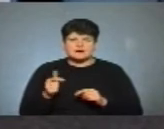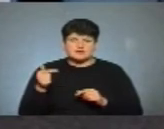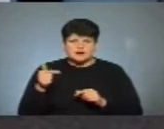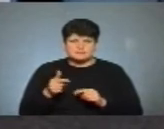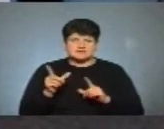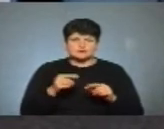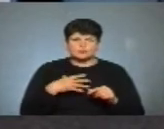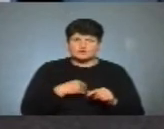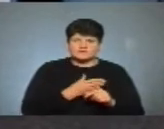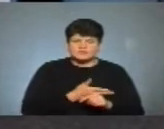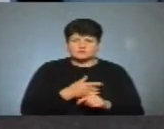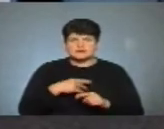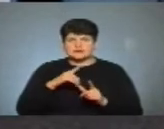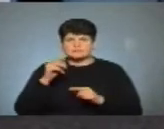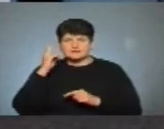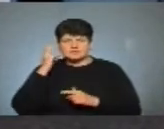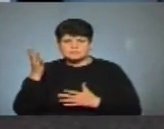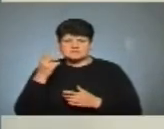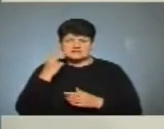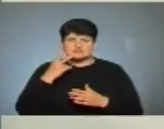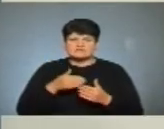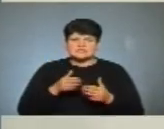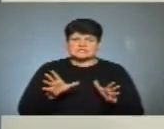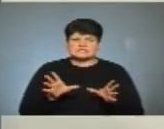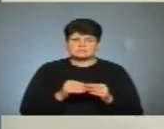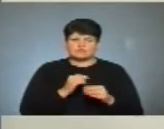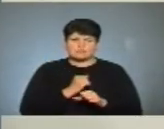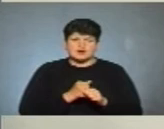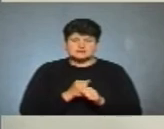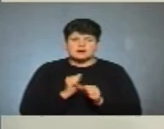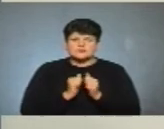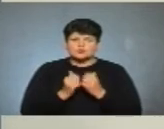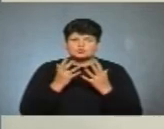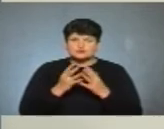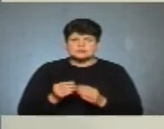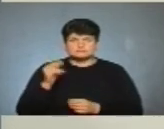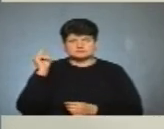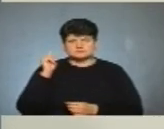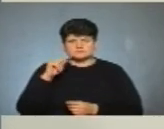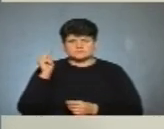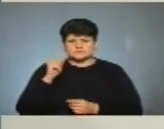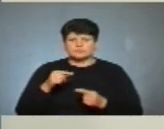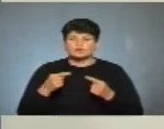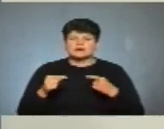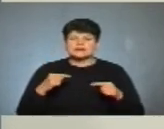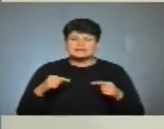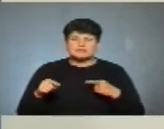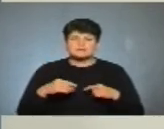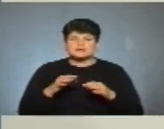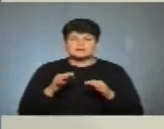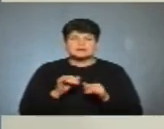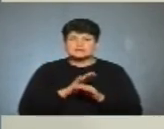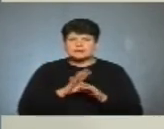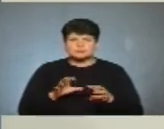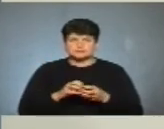їдемо у Львів, ми їдемо в Київ, ми завжди відкриті до співпраці, але ми щодня навчаємось. Бо інакше просто не буде